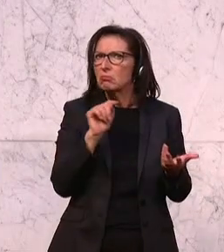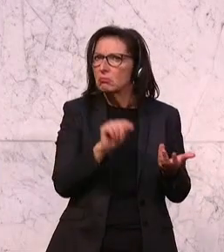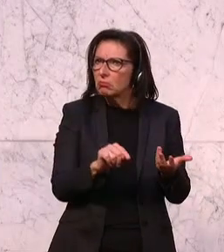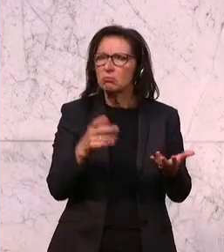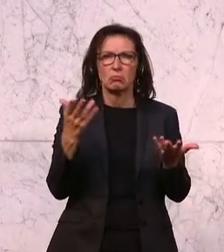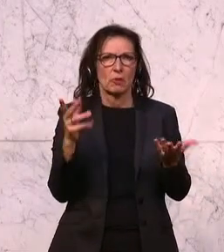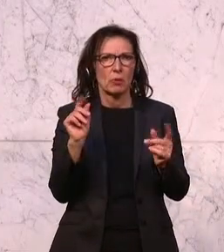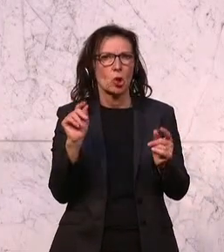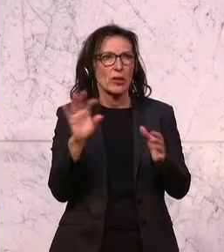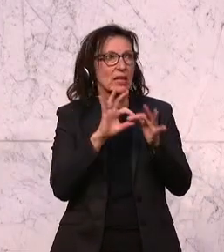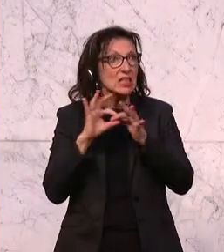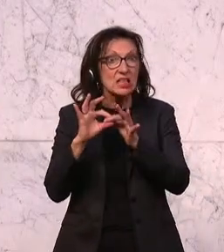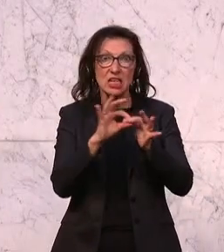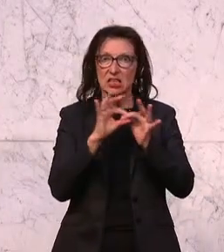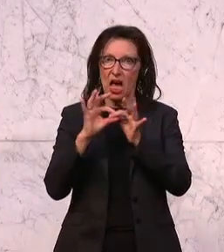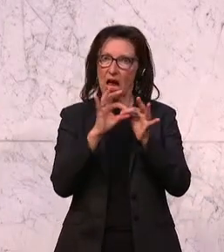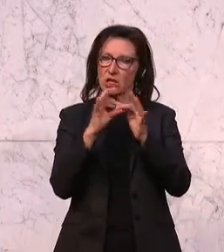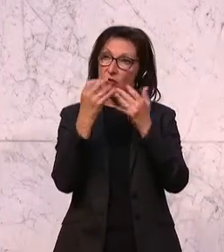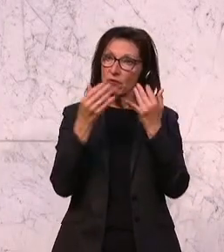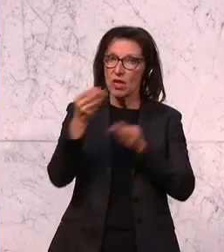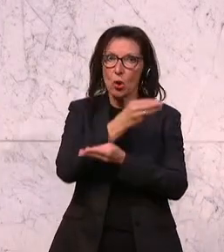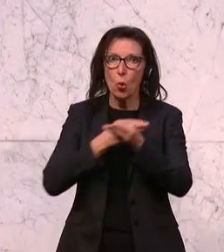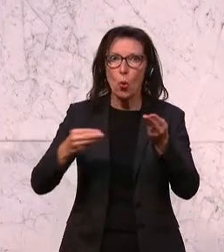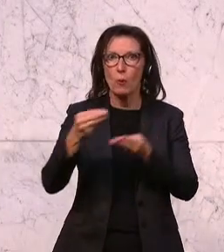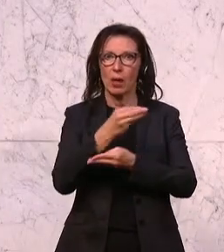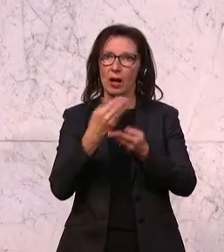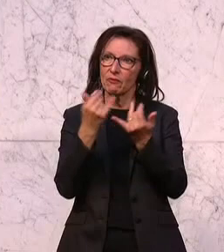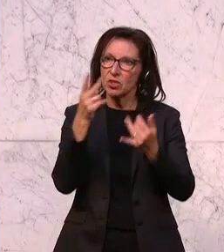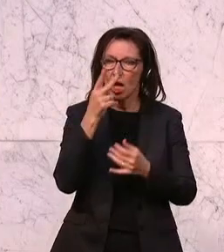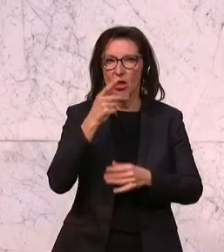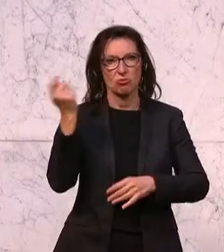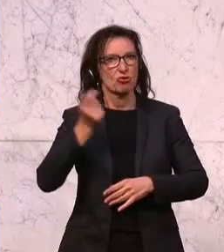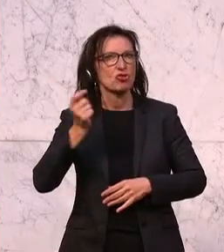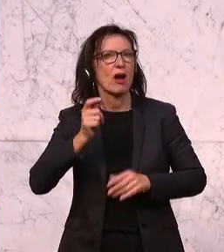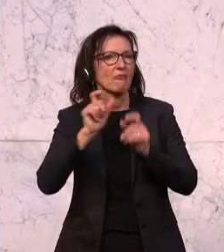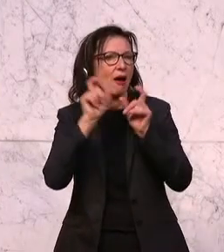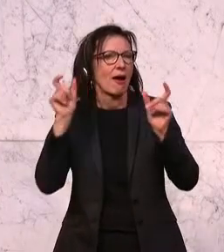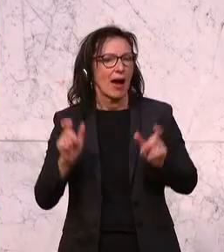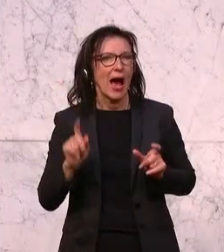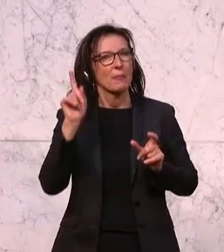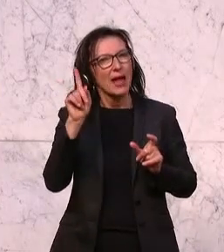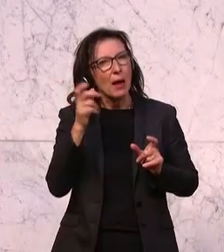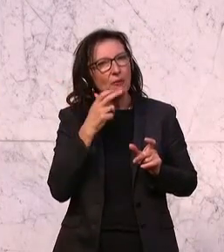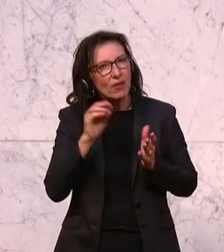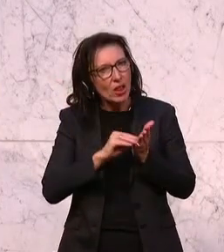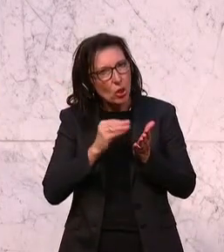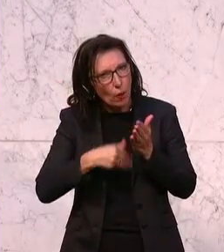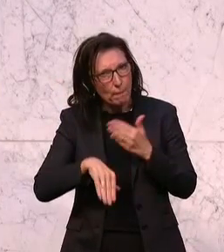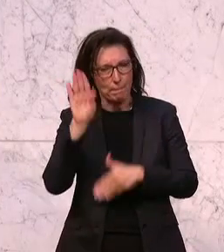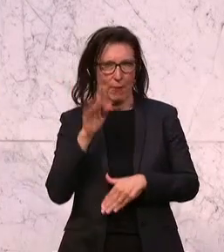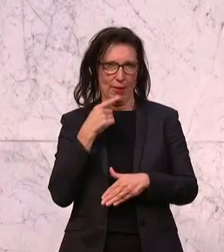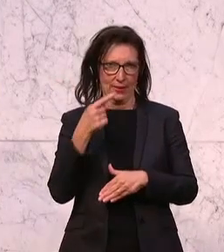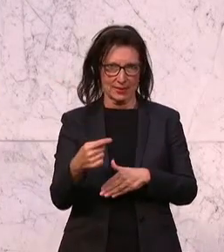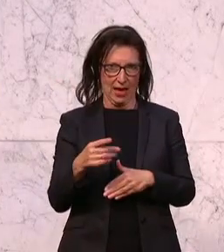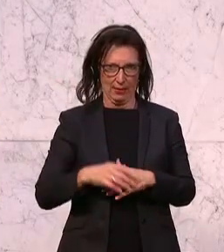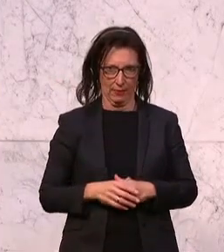welchen Strafrahmen und welchen generalpräventiven Rahmen sie auch setzt. Aber ich möchte noch ein bisschen weiter ausholen dessen, was wir heute hier